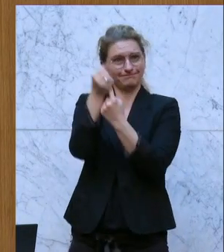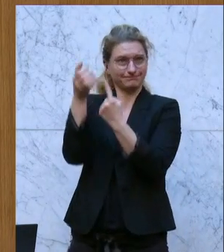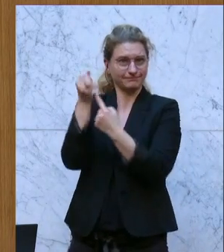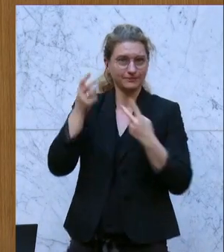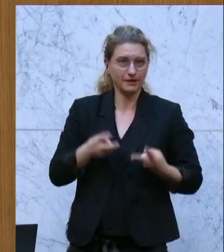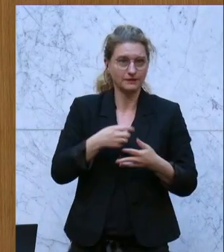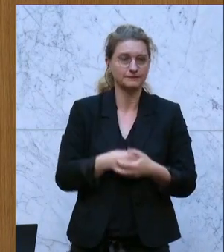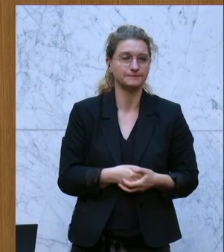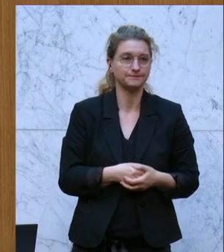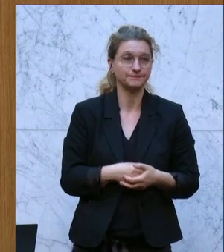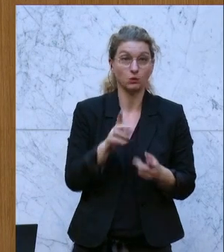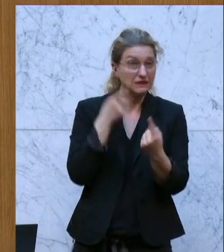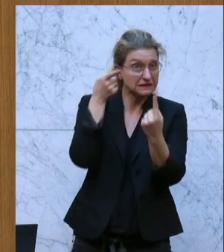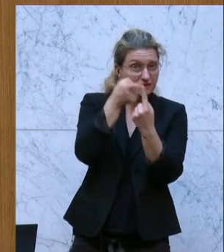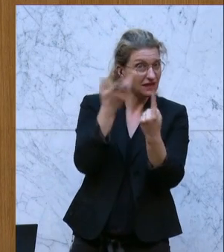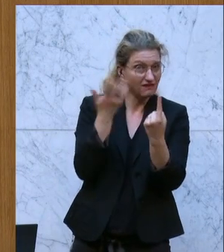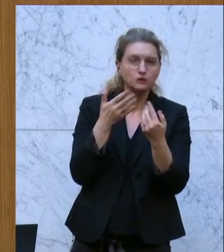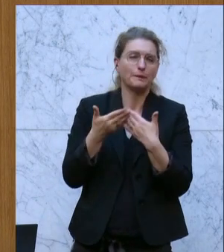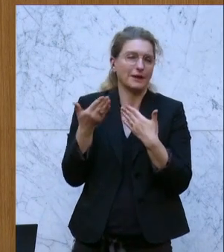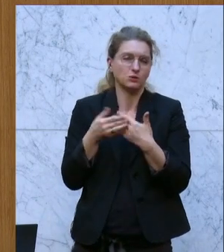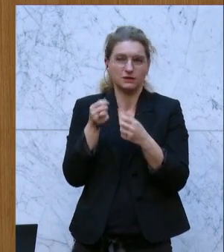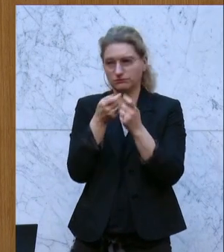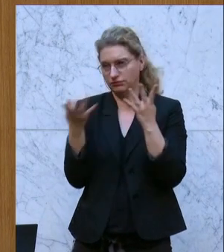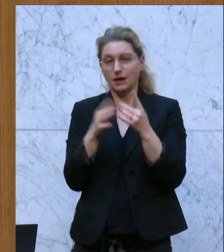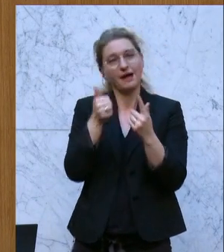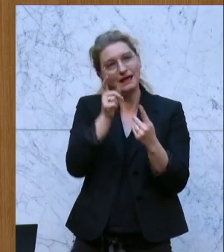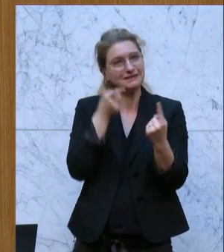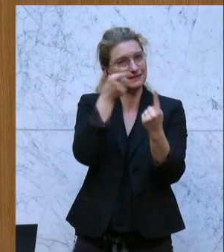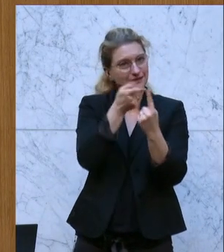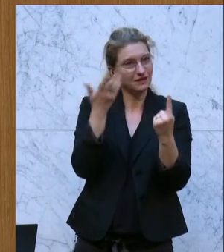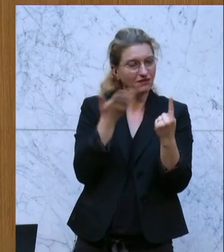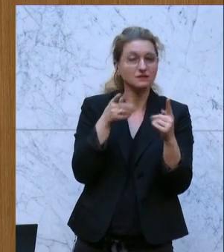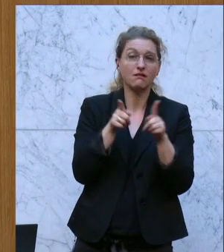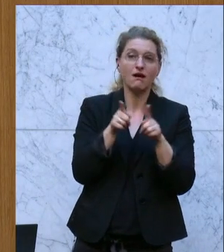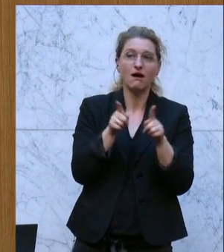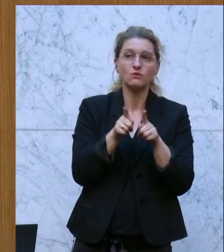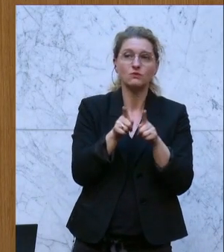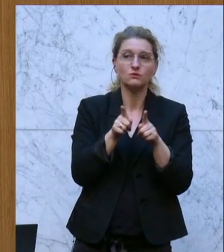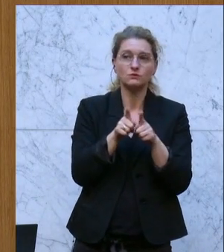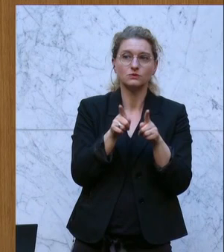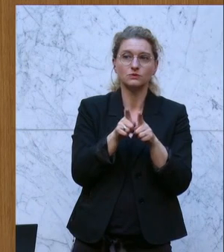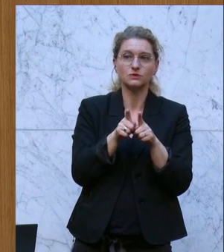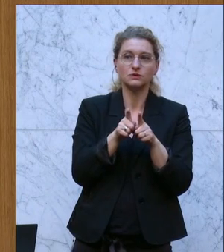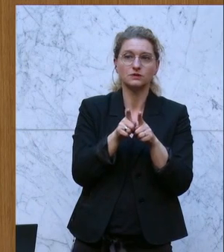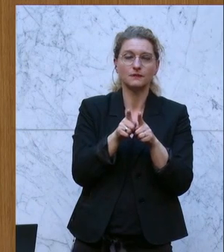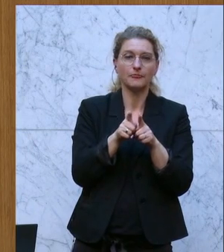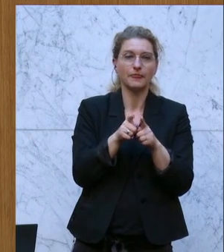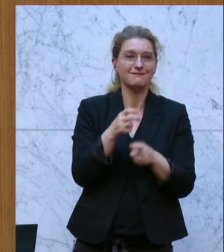das Ziel ist unter anderem natürlich auch, die Förderung von